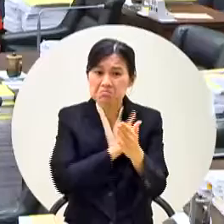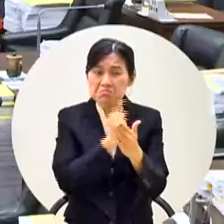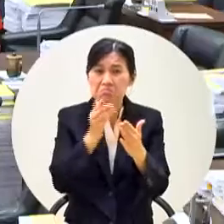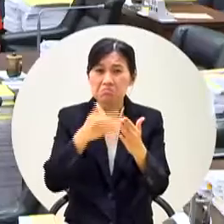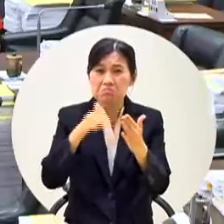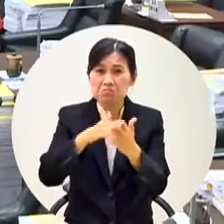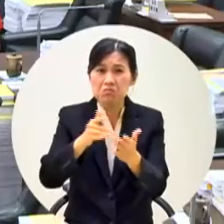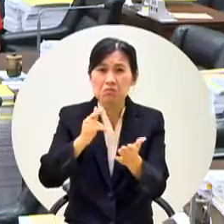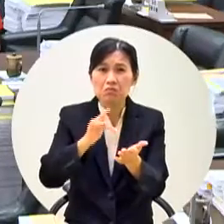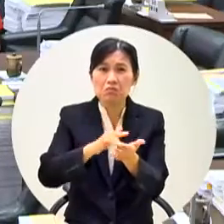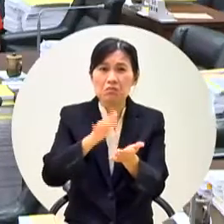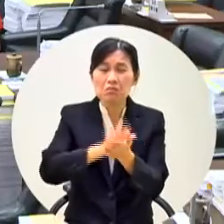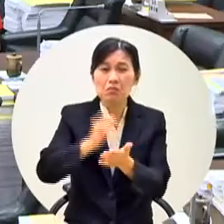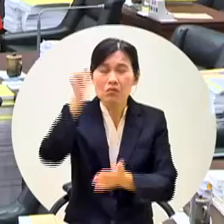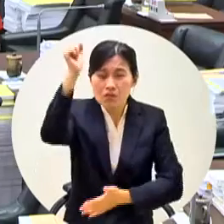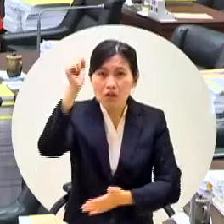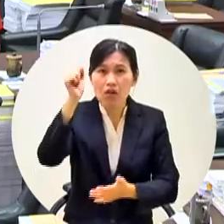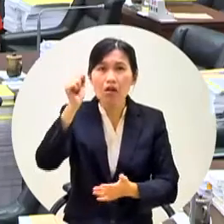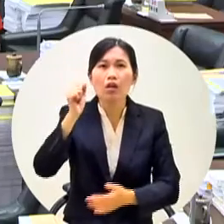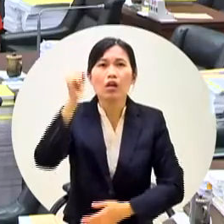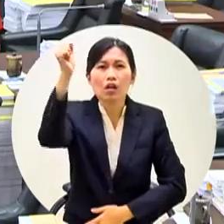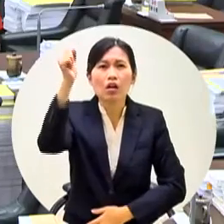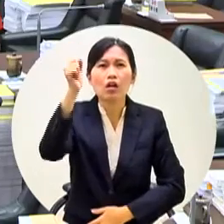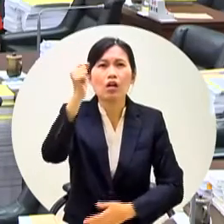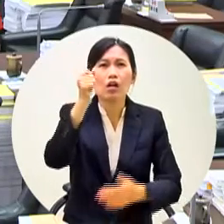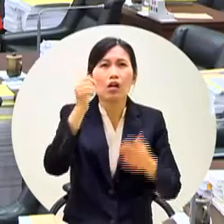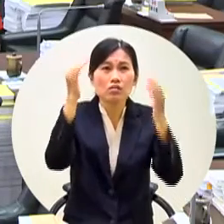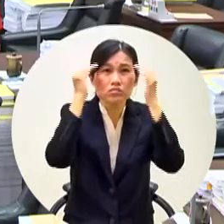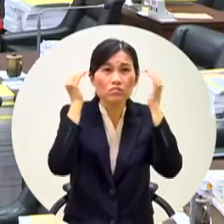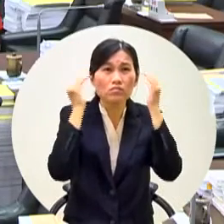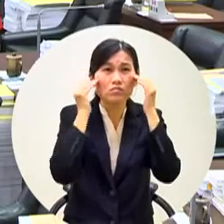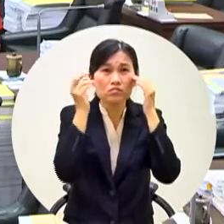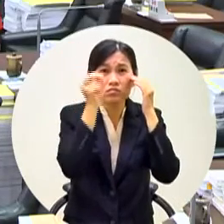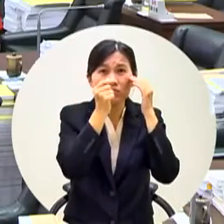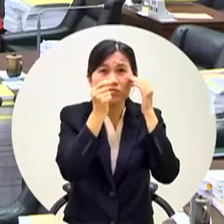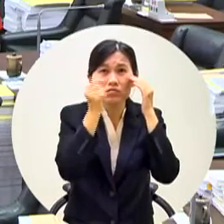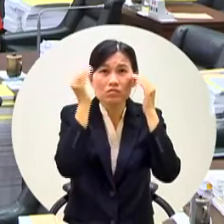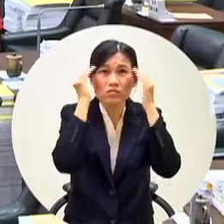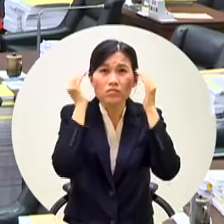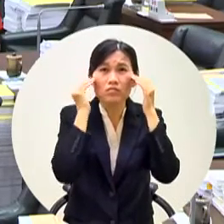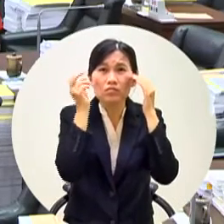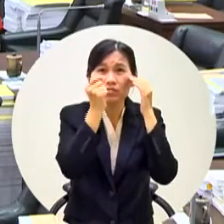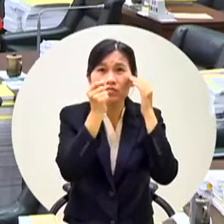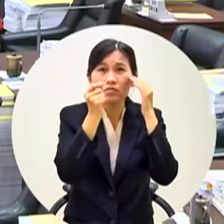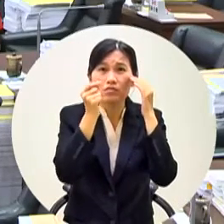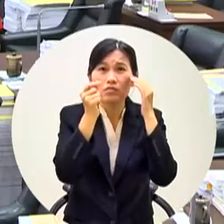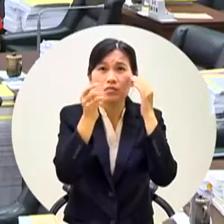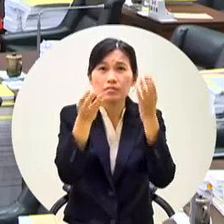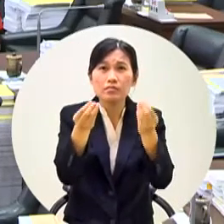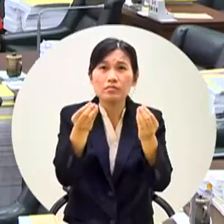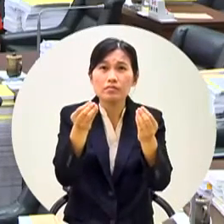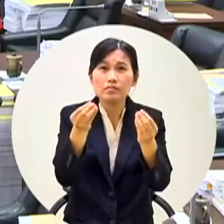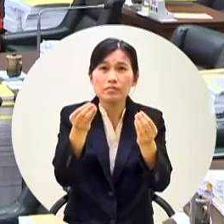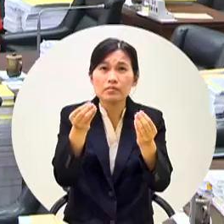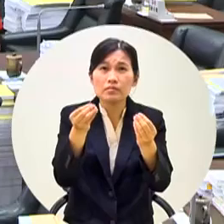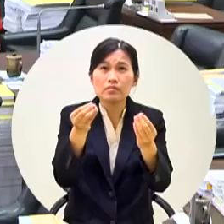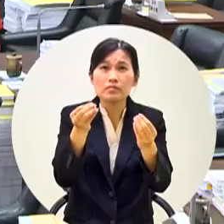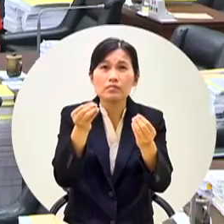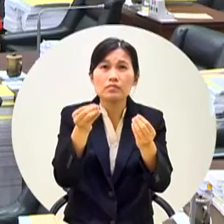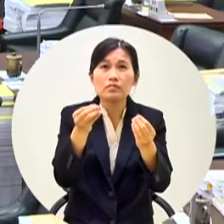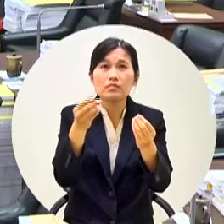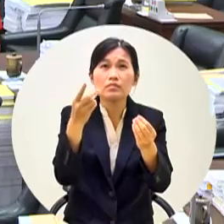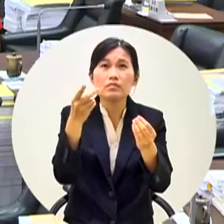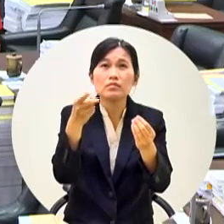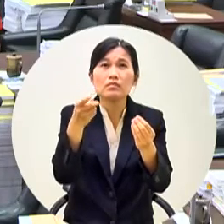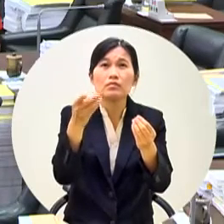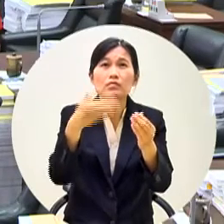全部對不對那個男子呢男子特沒有嗎你沒有那那位校